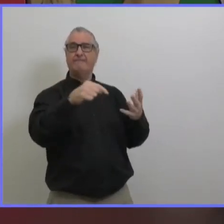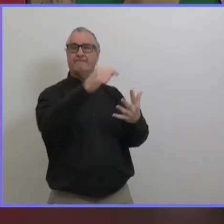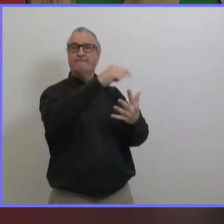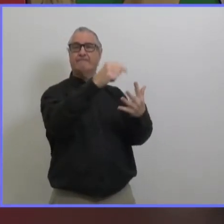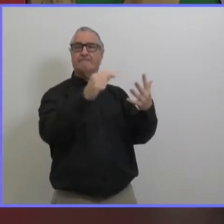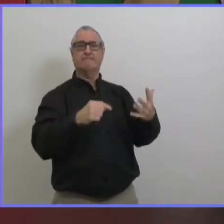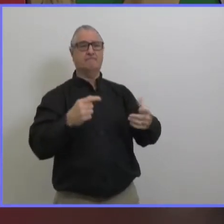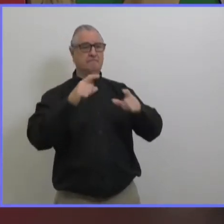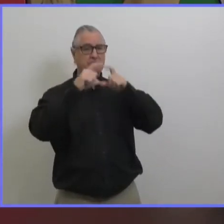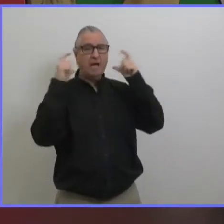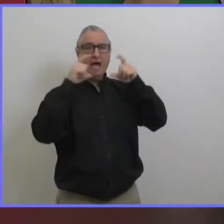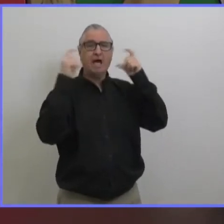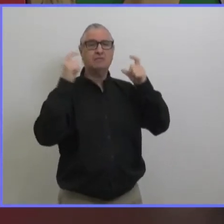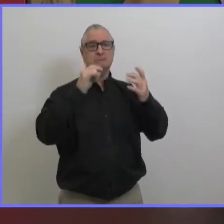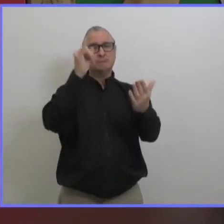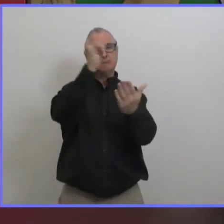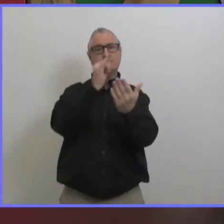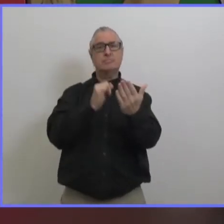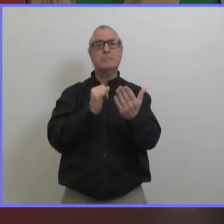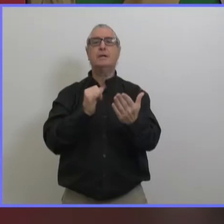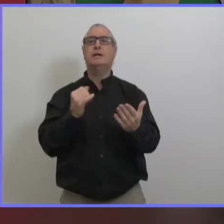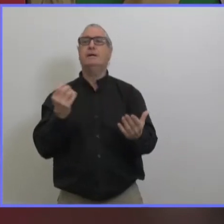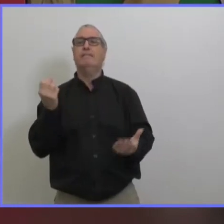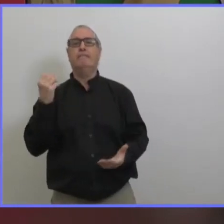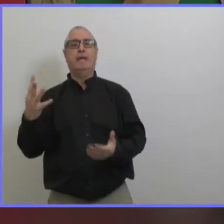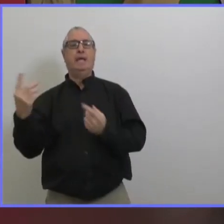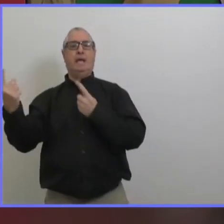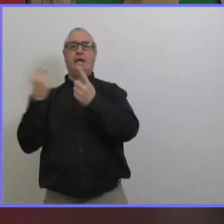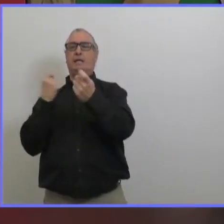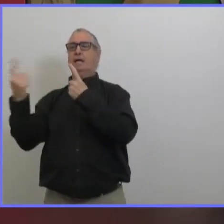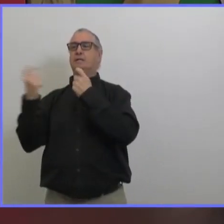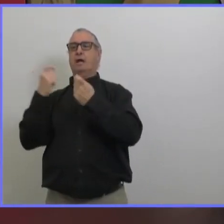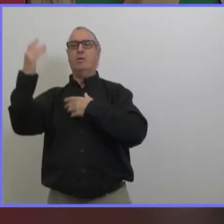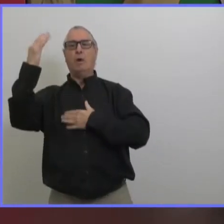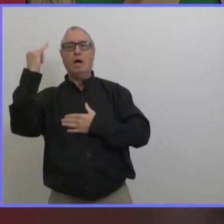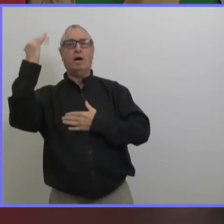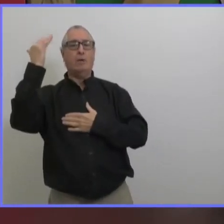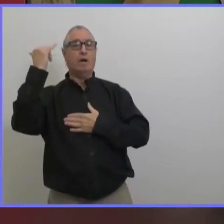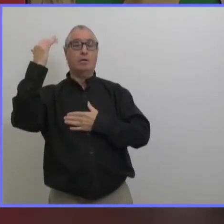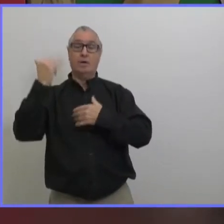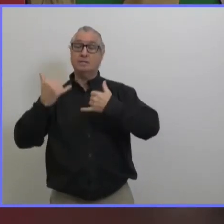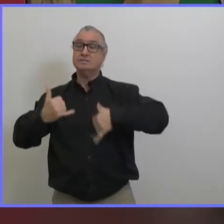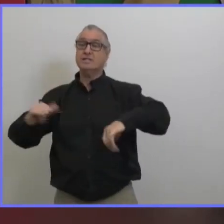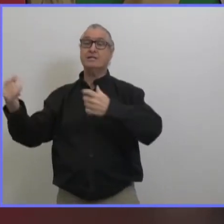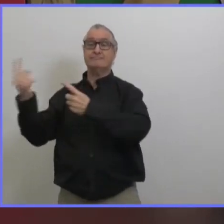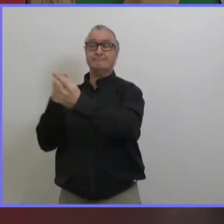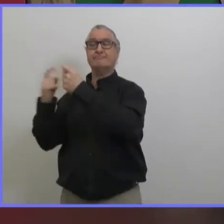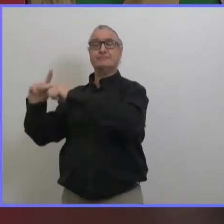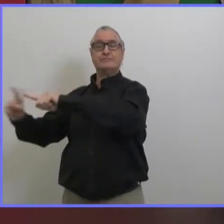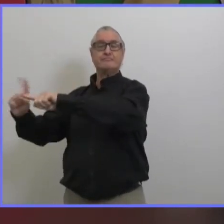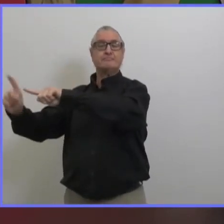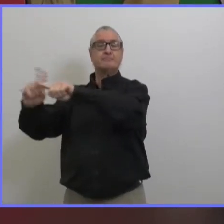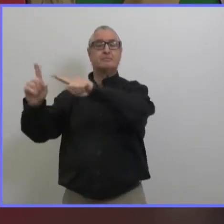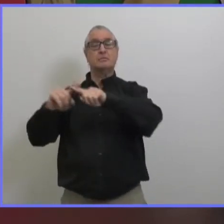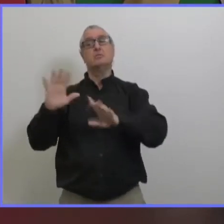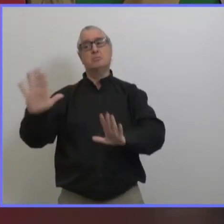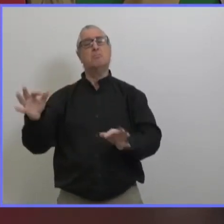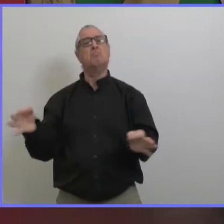tous les propriétaires alors pourquoi nous on peut pas réouvrir alors que d'autres on peut réouvrir